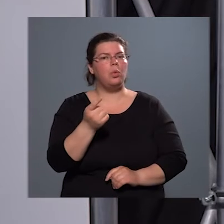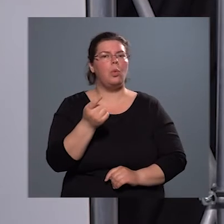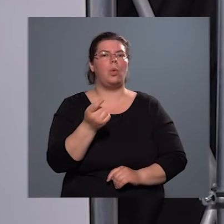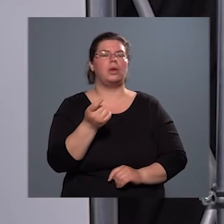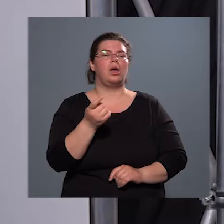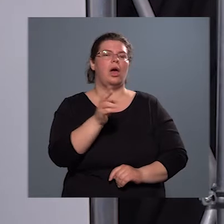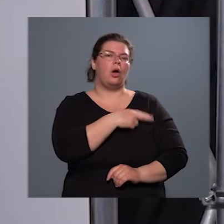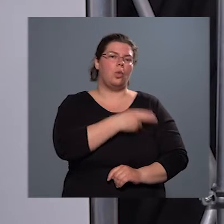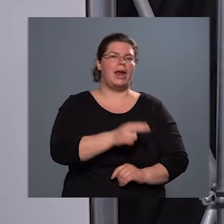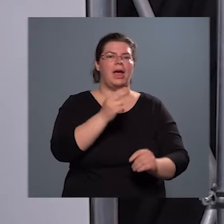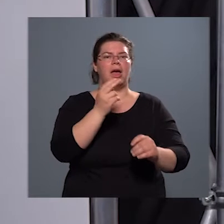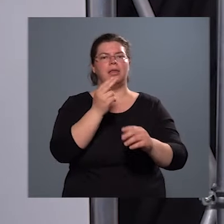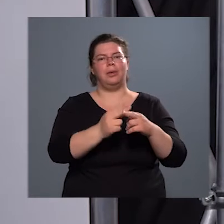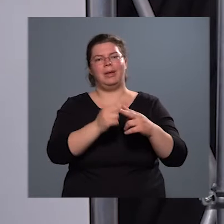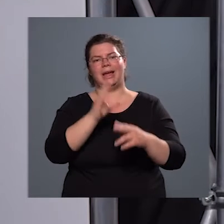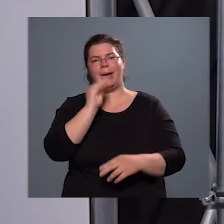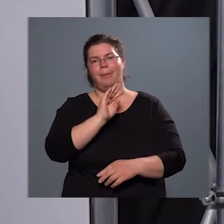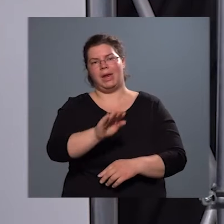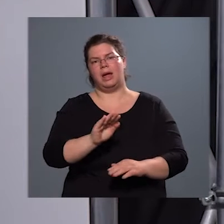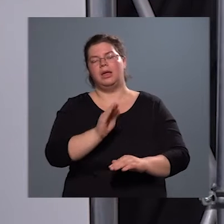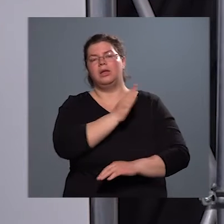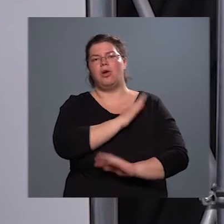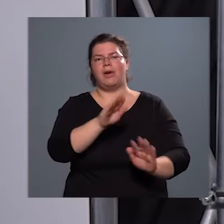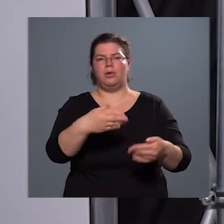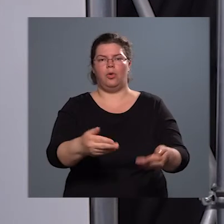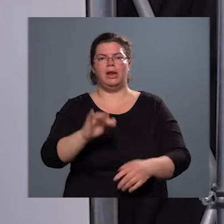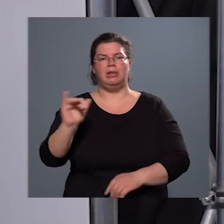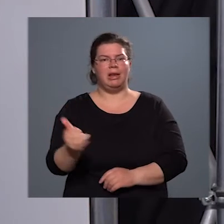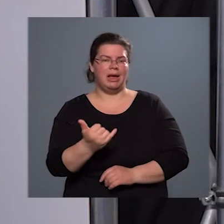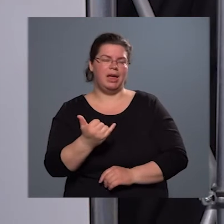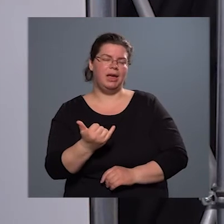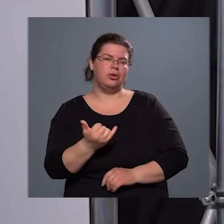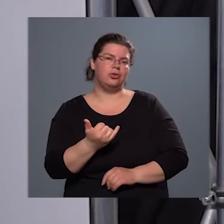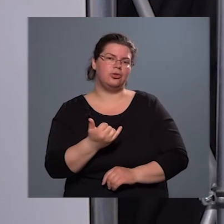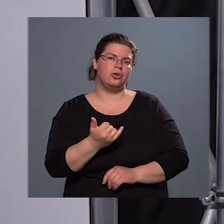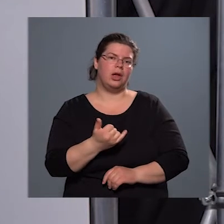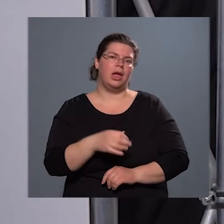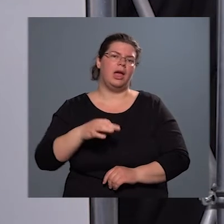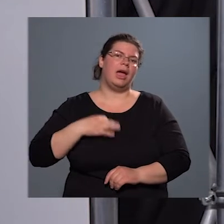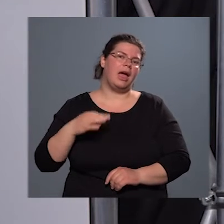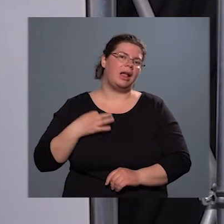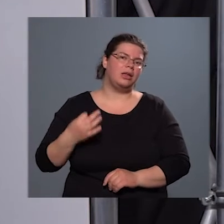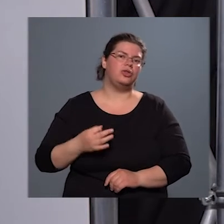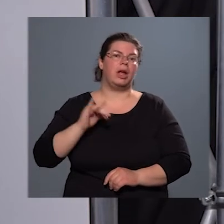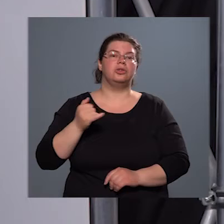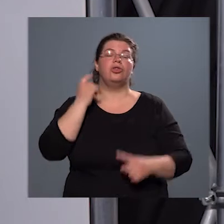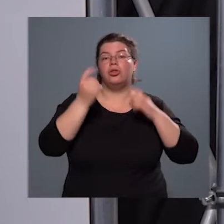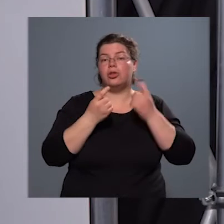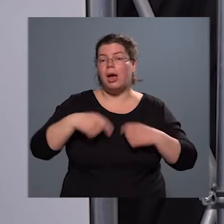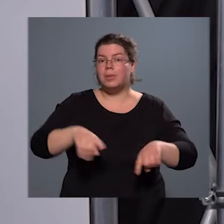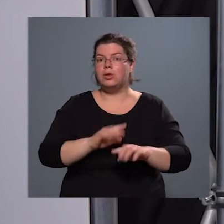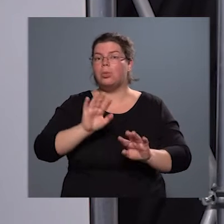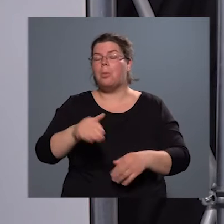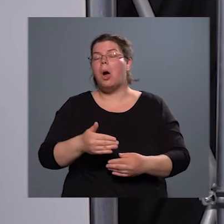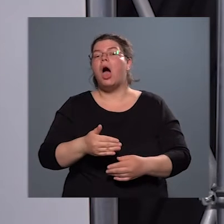kórház a betegemberek javára is fordítani, illetve az egészséges, és reméljük, hogy majd nem